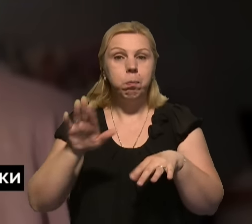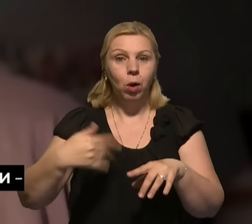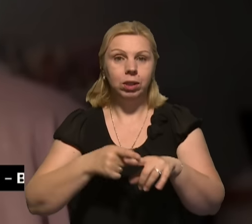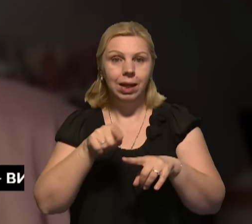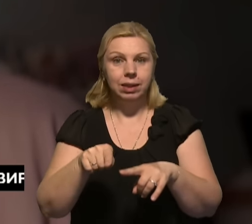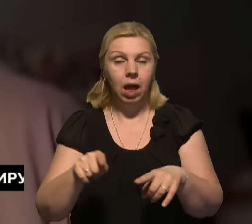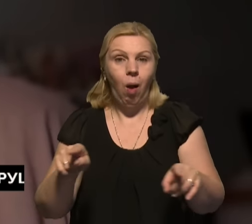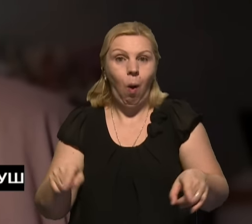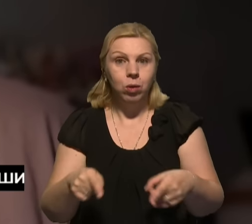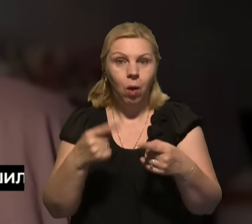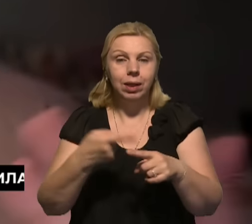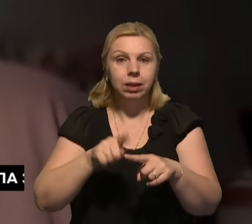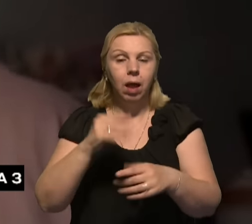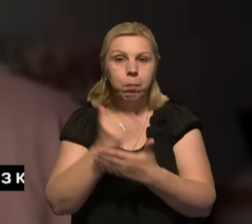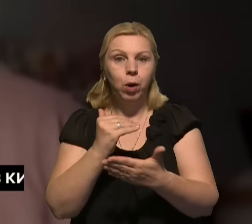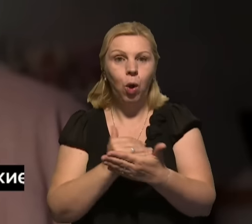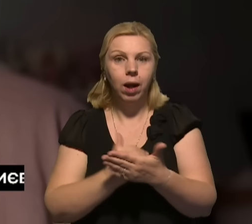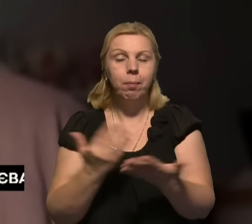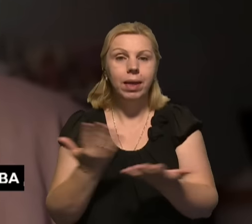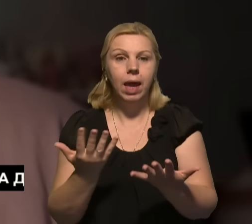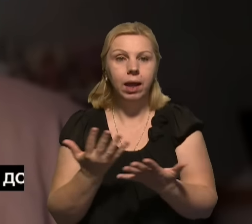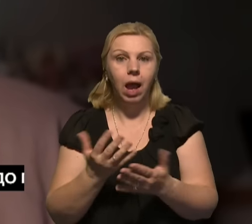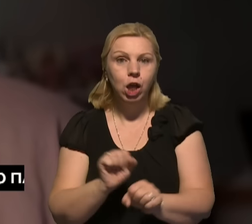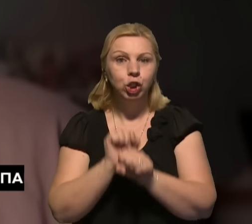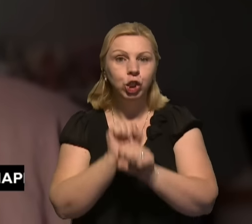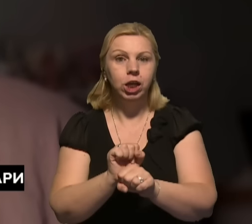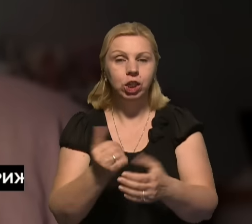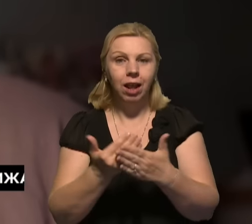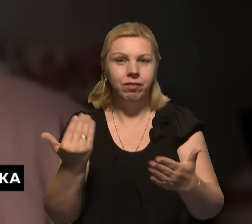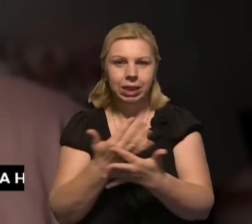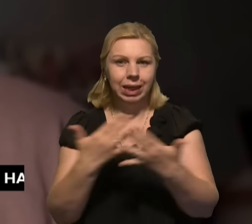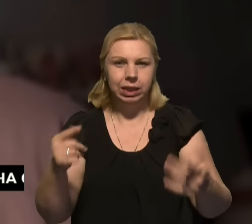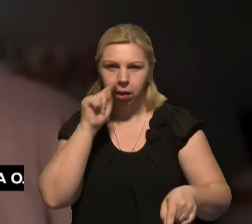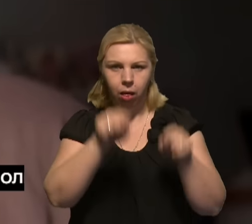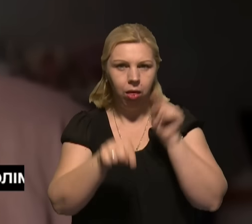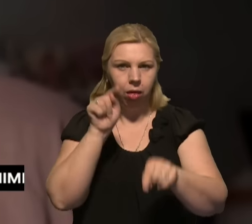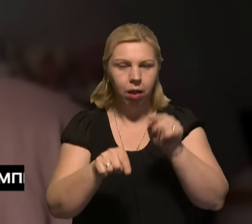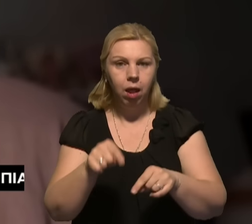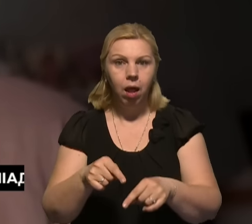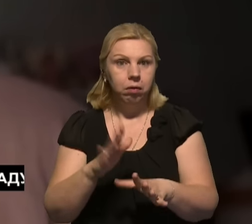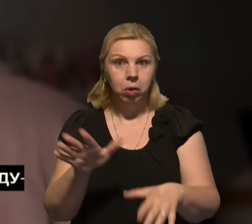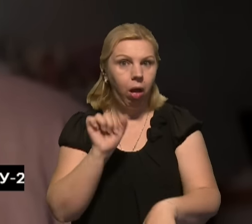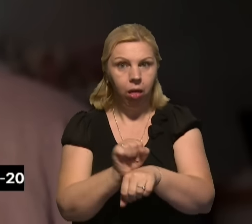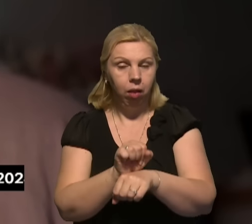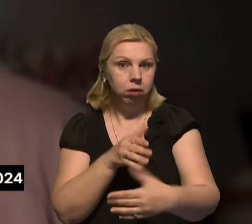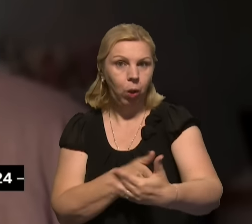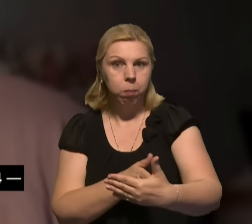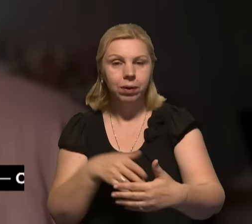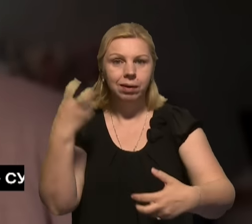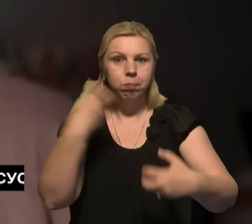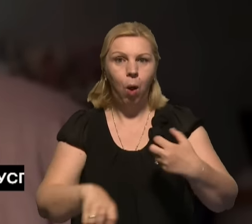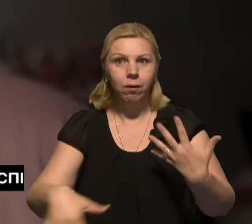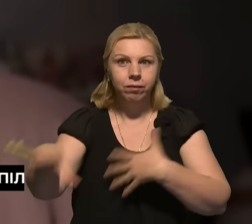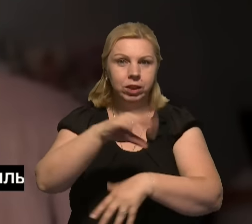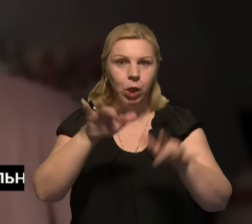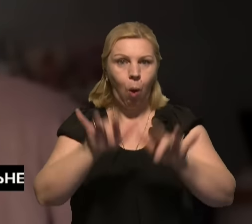цього оновлення ця програма, яка захищала від різних кібератак, перестала працювати і, грубо кажучи, поламала комп